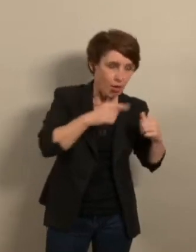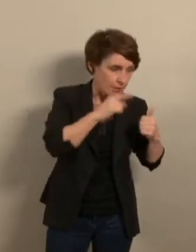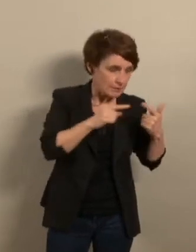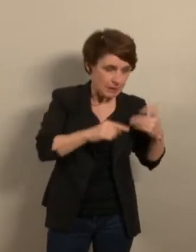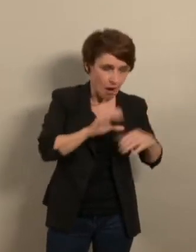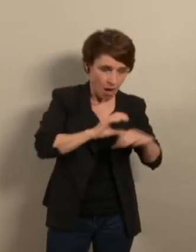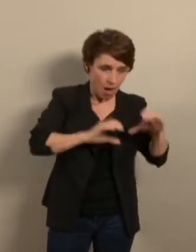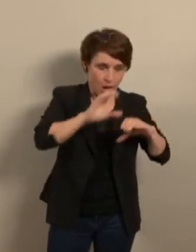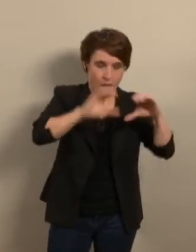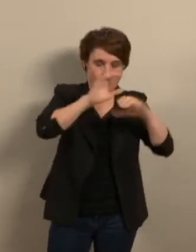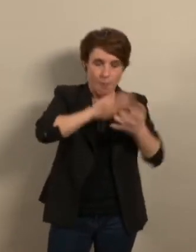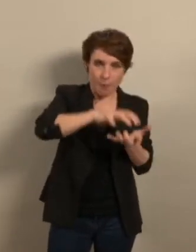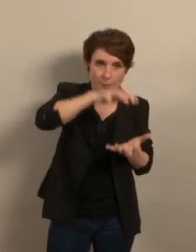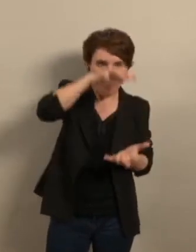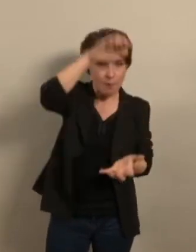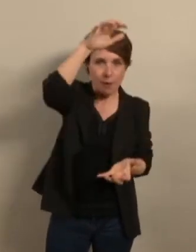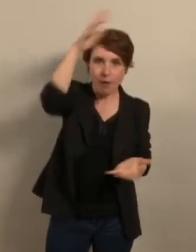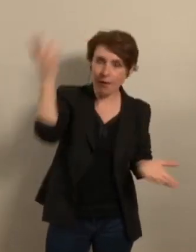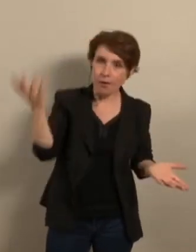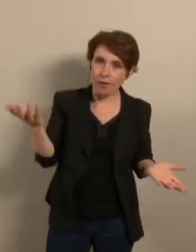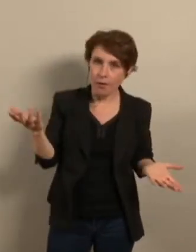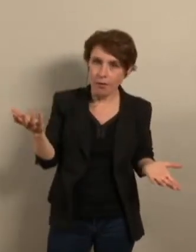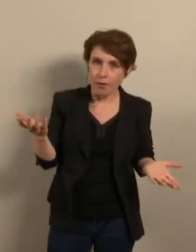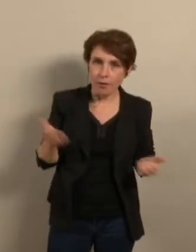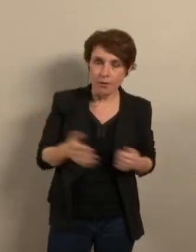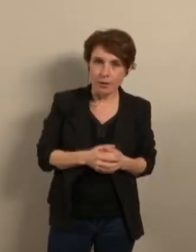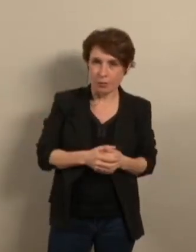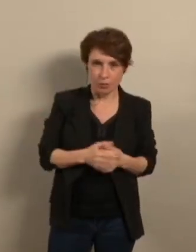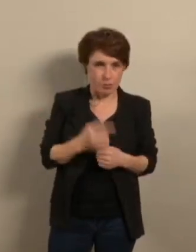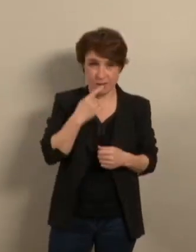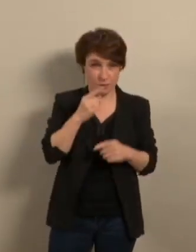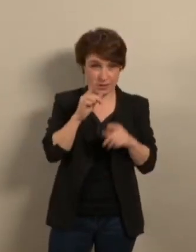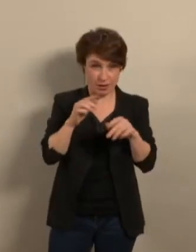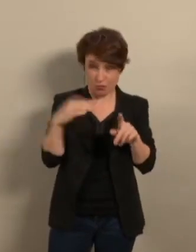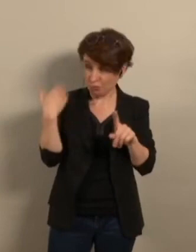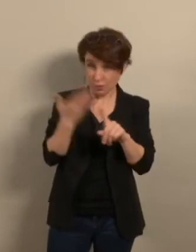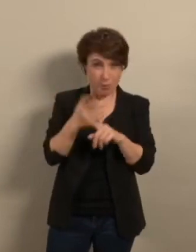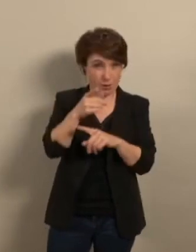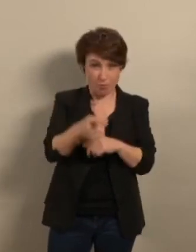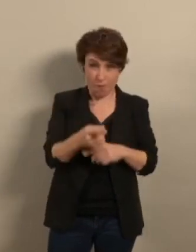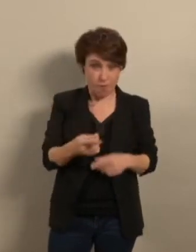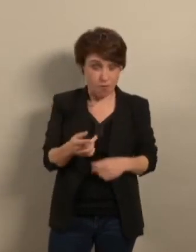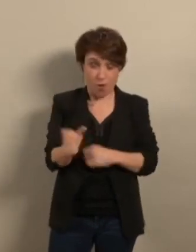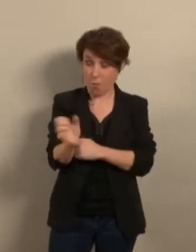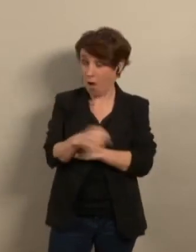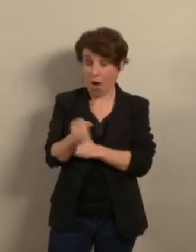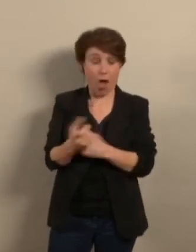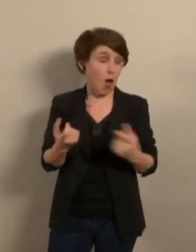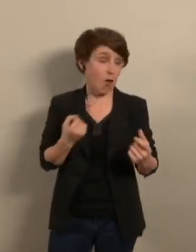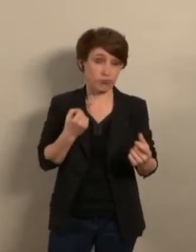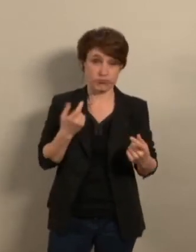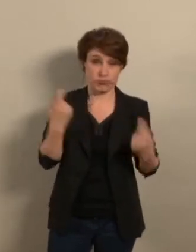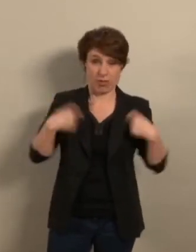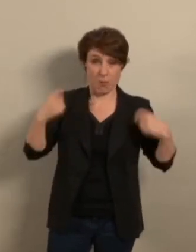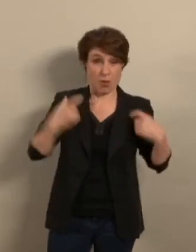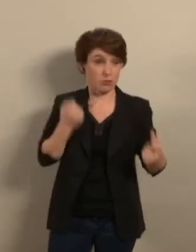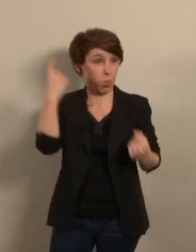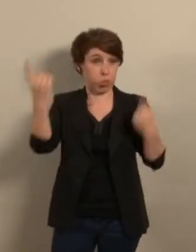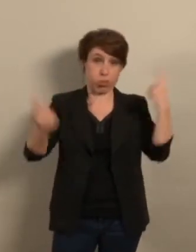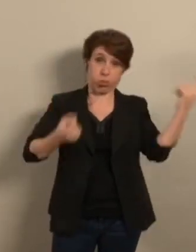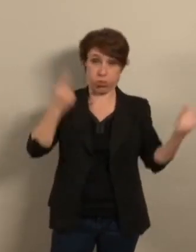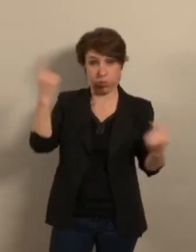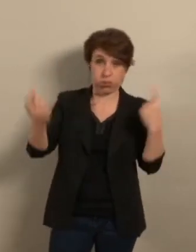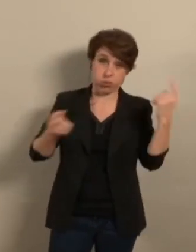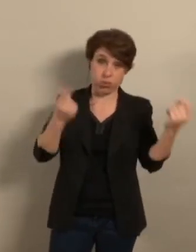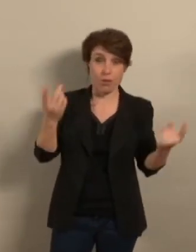opérations plus importantes illustrent bien votre incurie. Votre gestion des locaux municipaux est